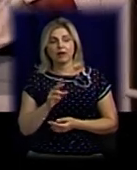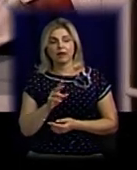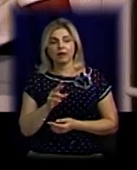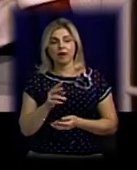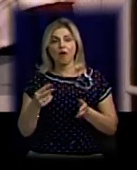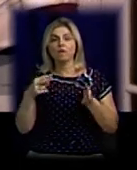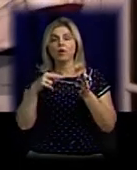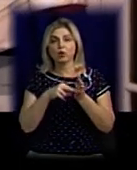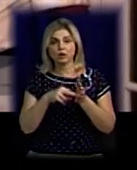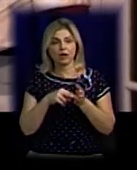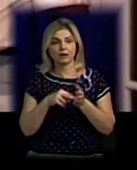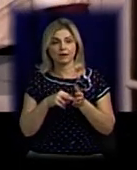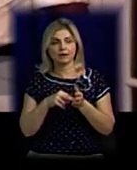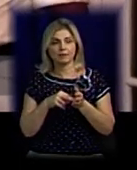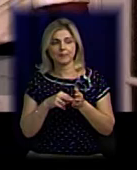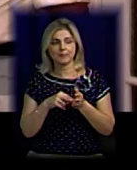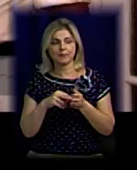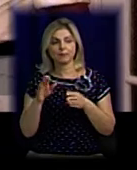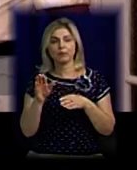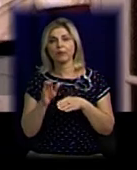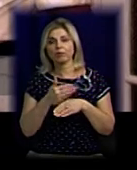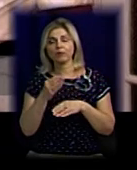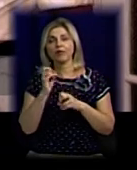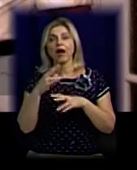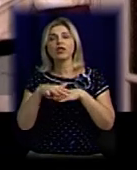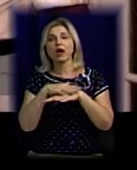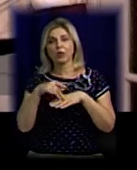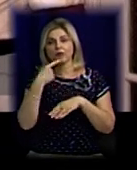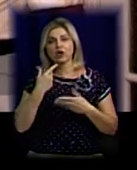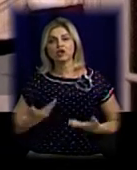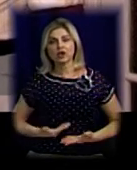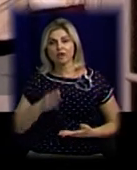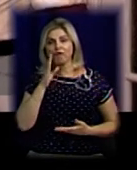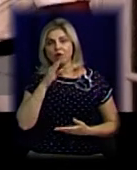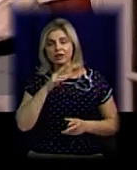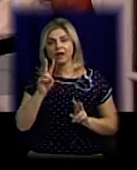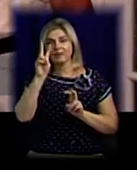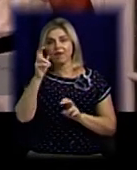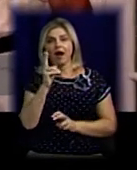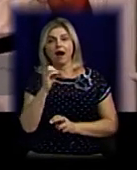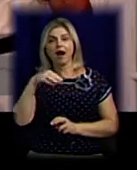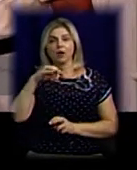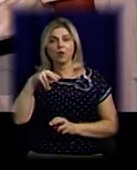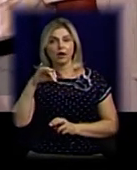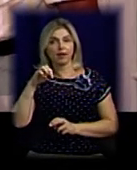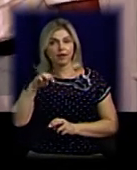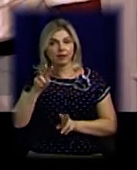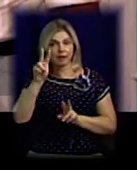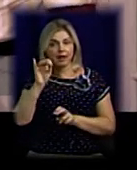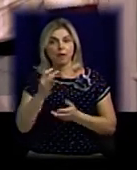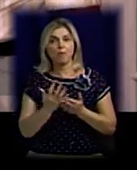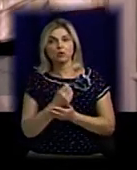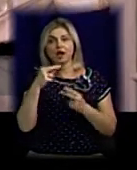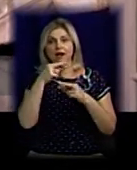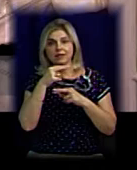Подключається сброс, так называємо, в народі кажуть, живая вода, по названі каталіт, і получають раствор